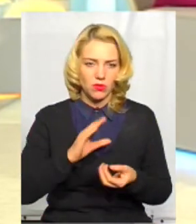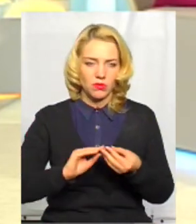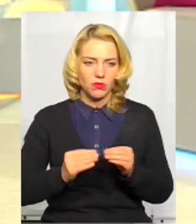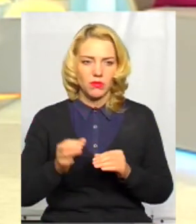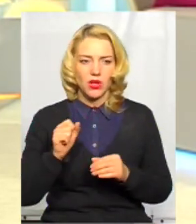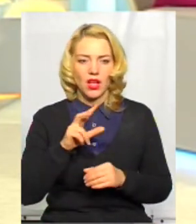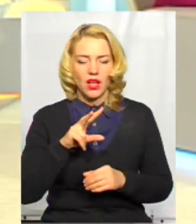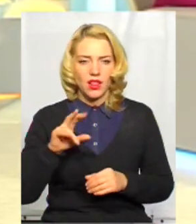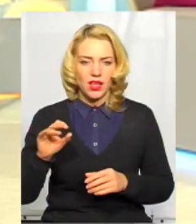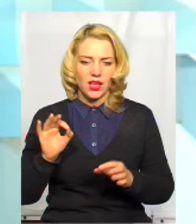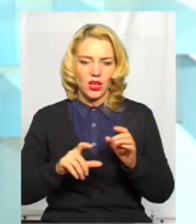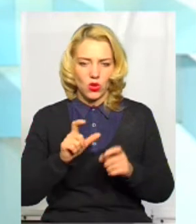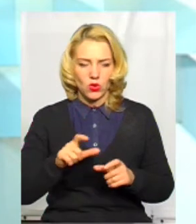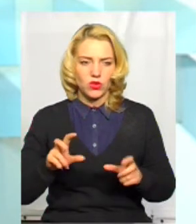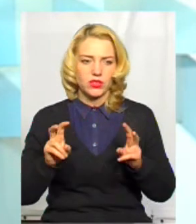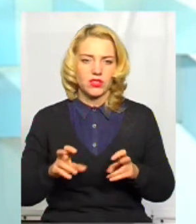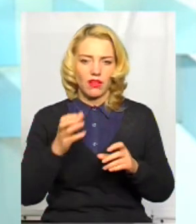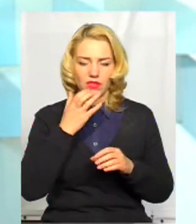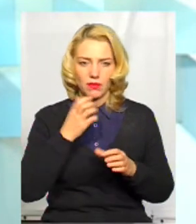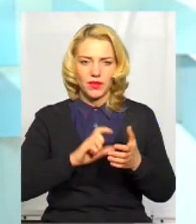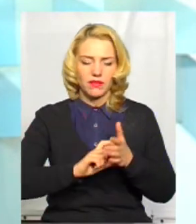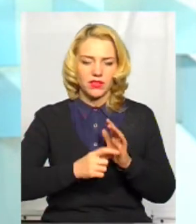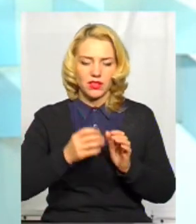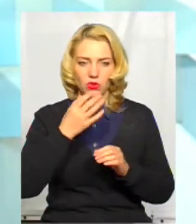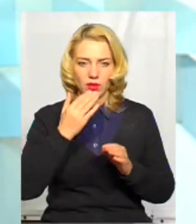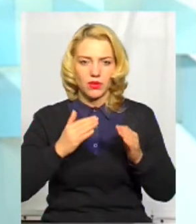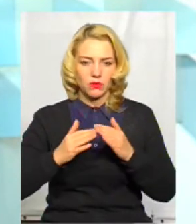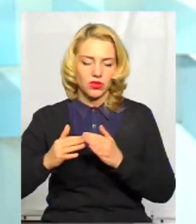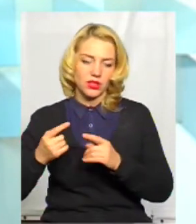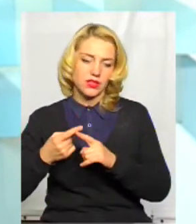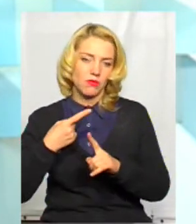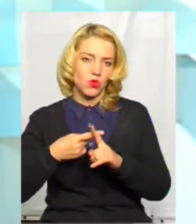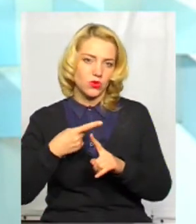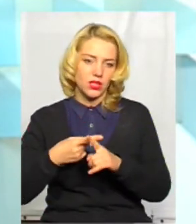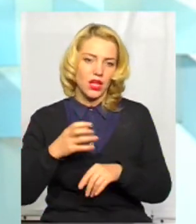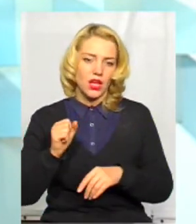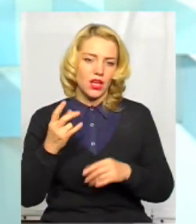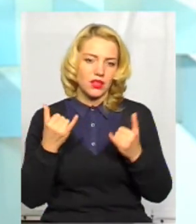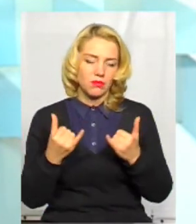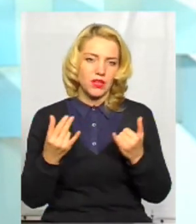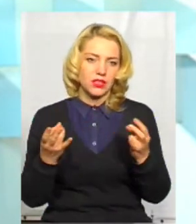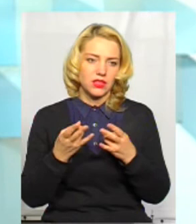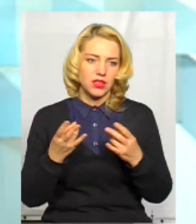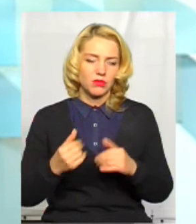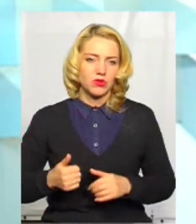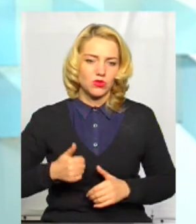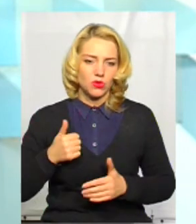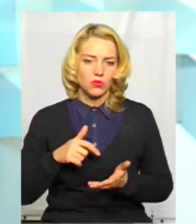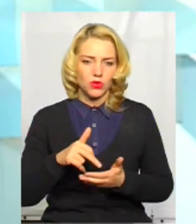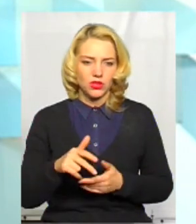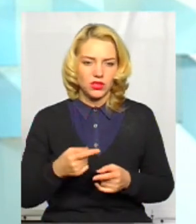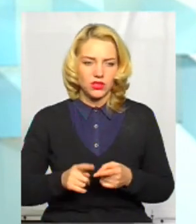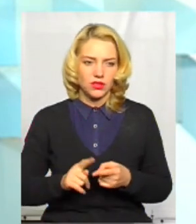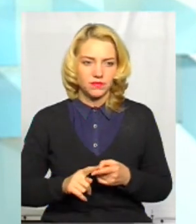Але люди сидять зараз в теплих квартирах, теплих будинках, і це вже є плюс. А тепер треба з достоїнством пройти цей